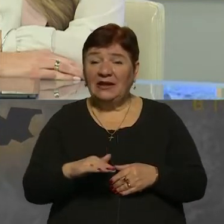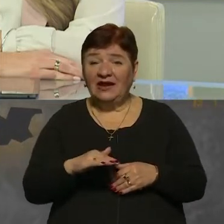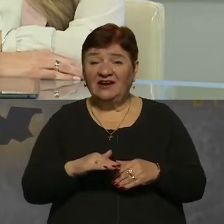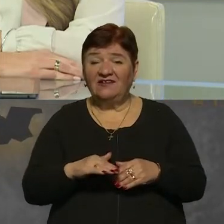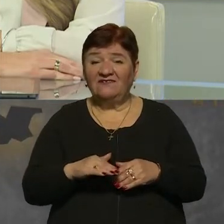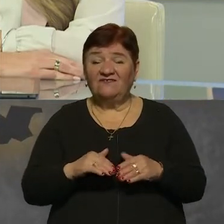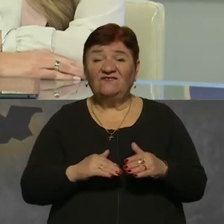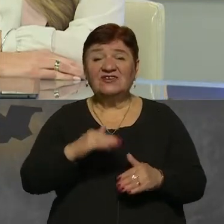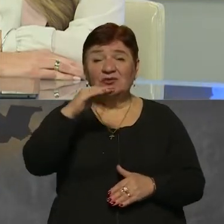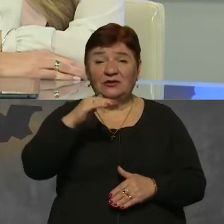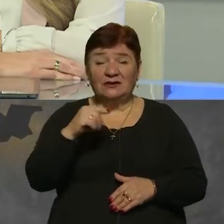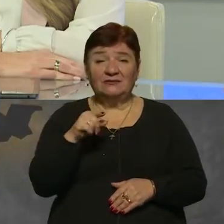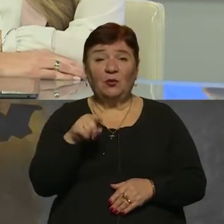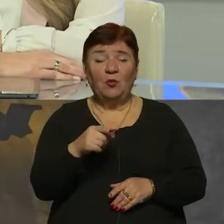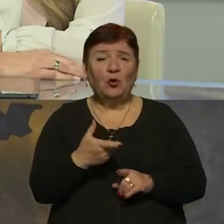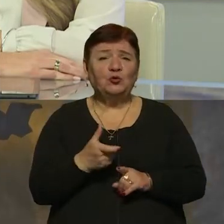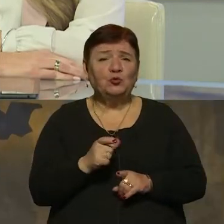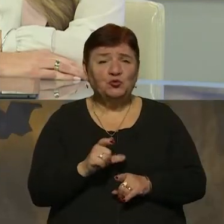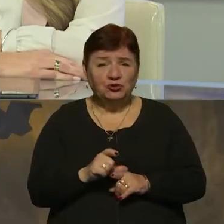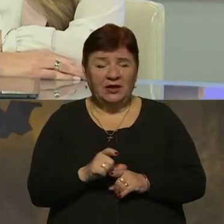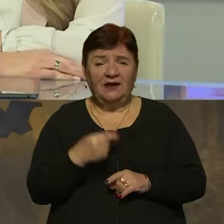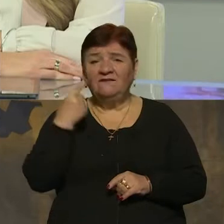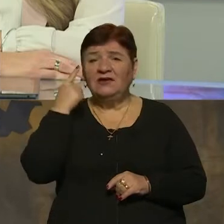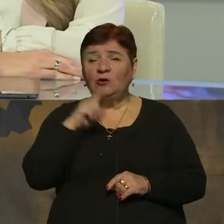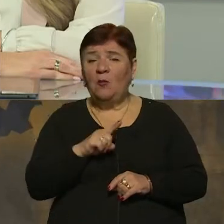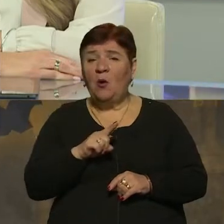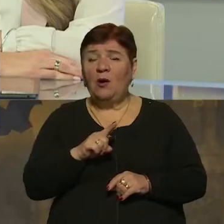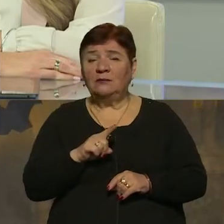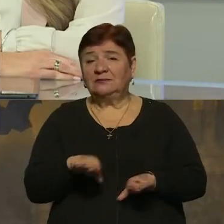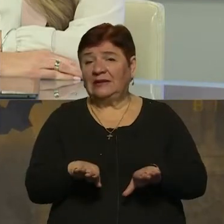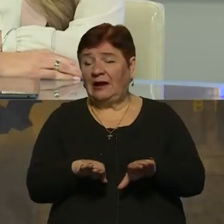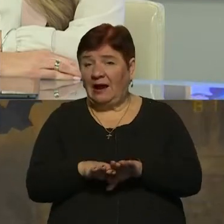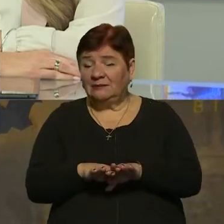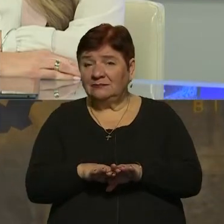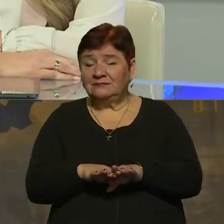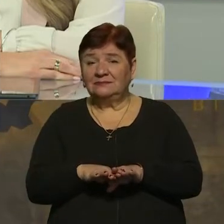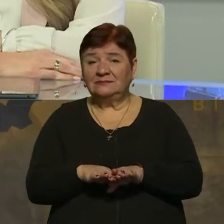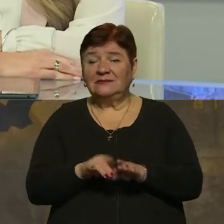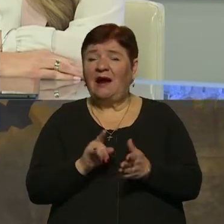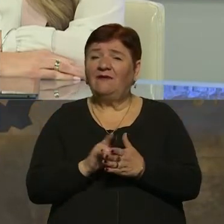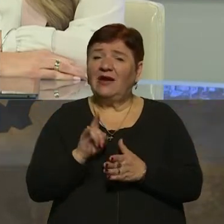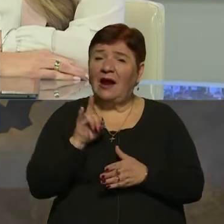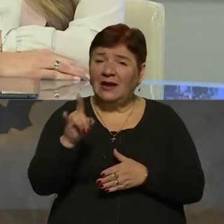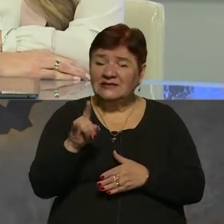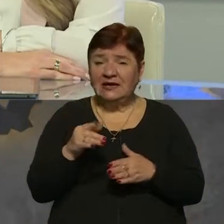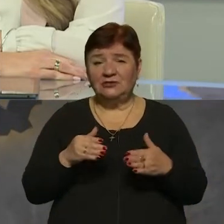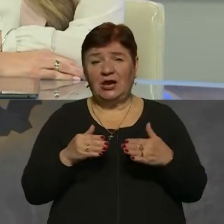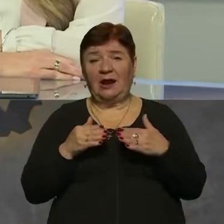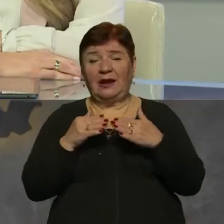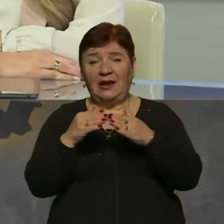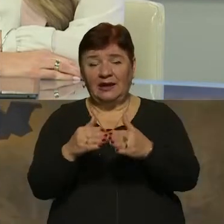І тому дуже відома тактика авіації чи ракет